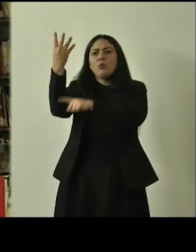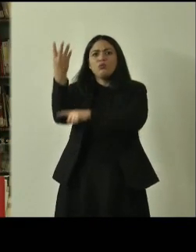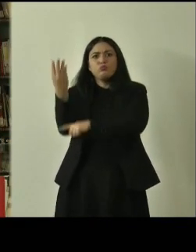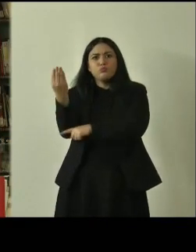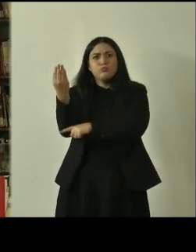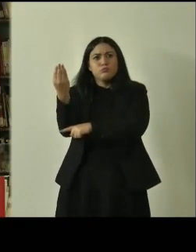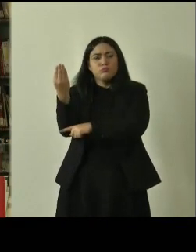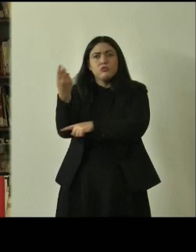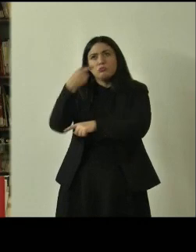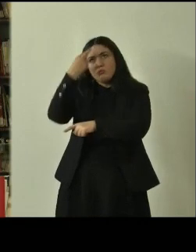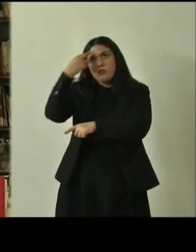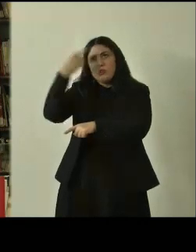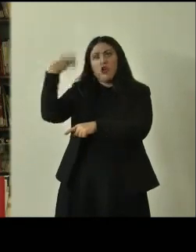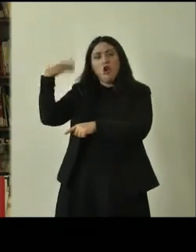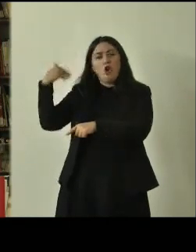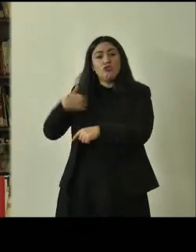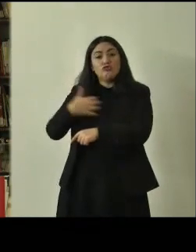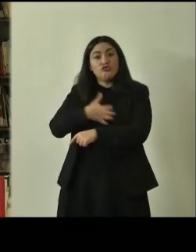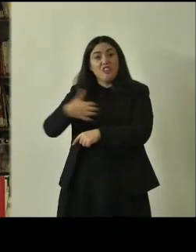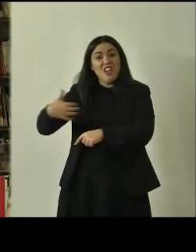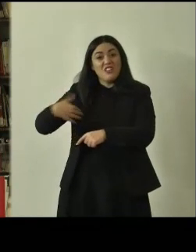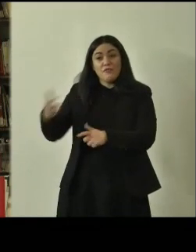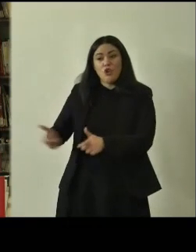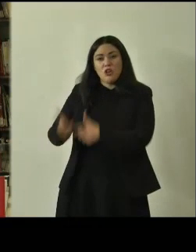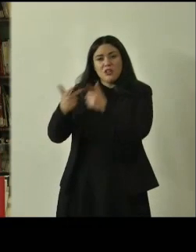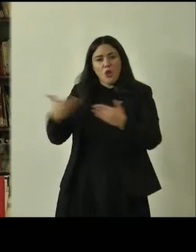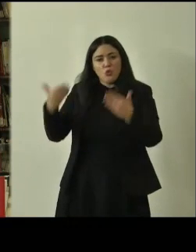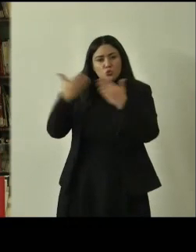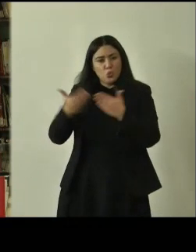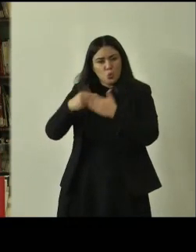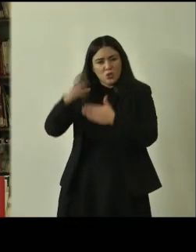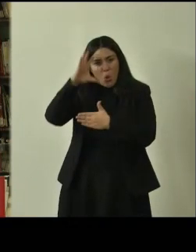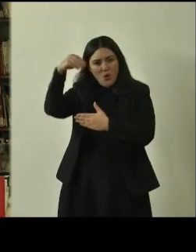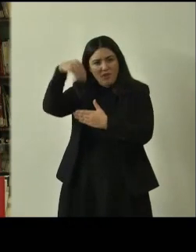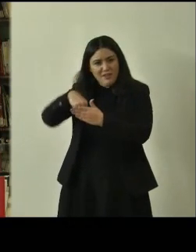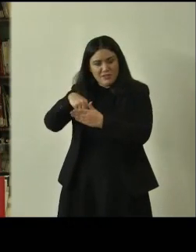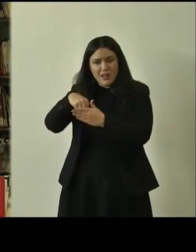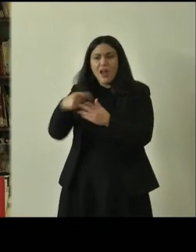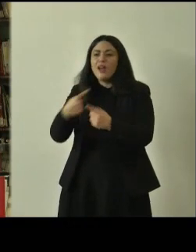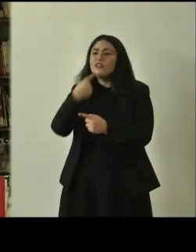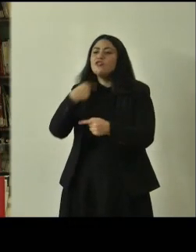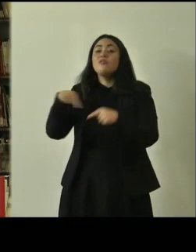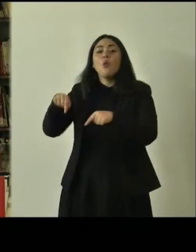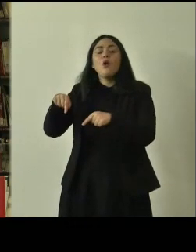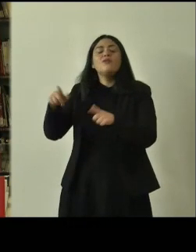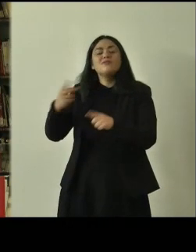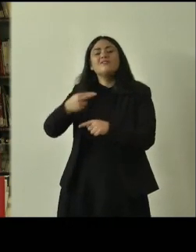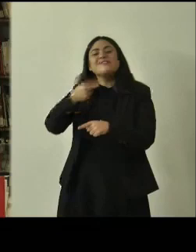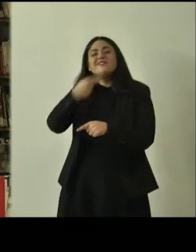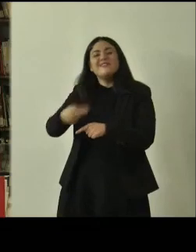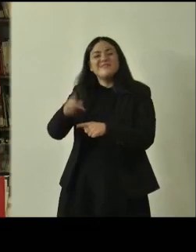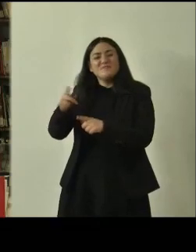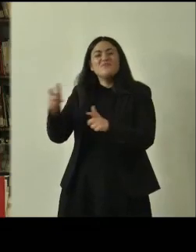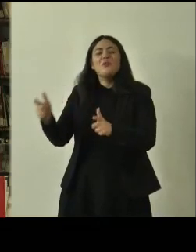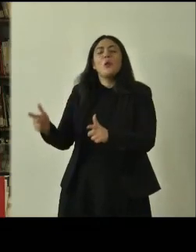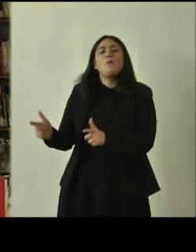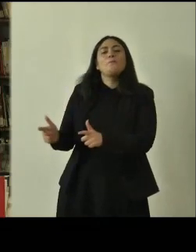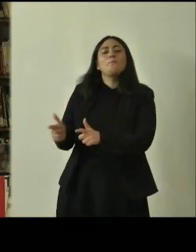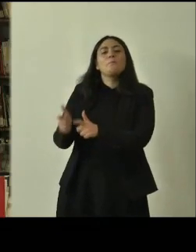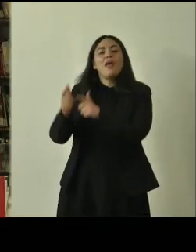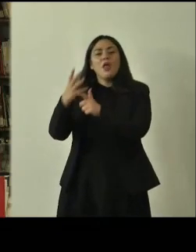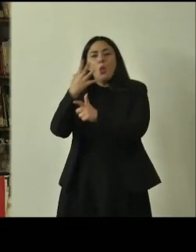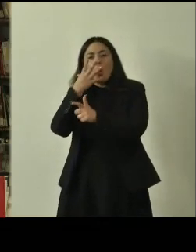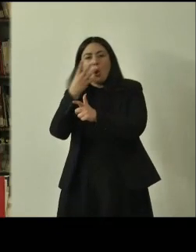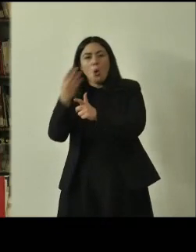fa scienze forestali ci dicevano all'università che si chiama queste sono piante lupo con un concetto negativo dell